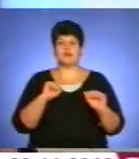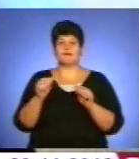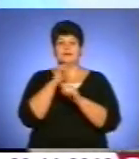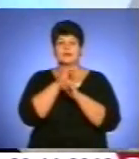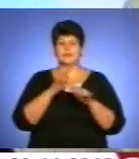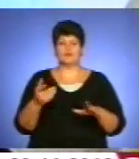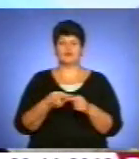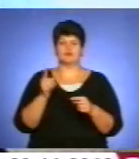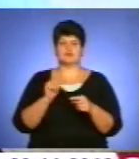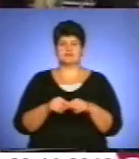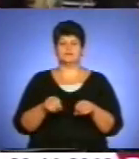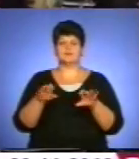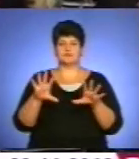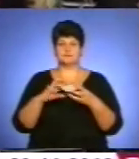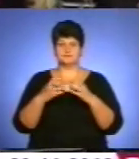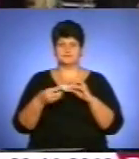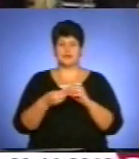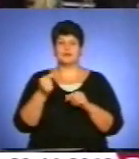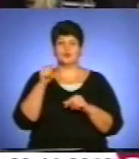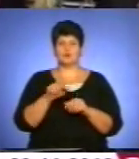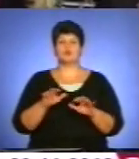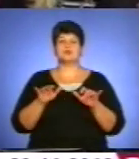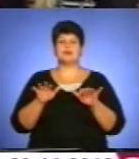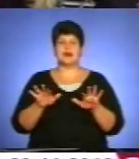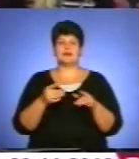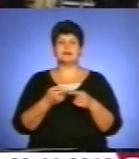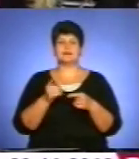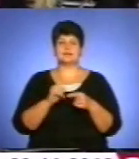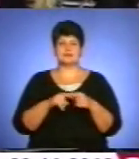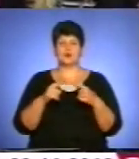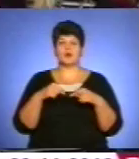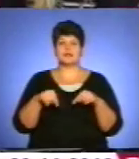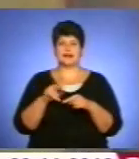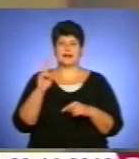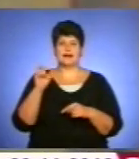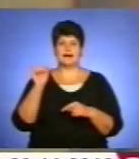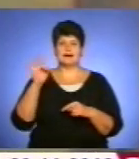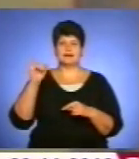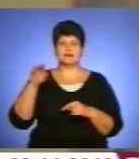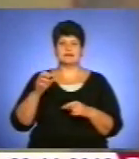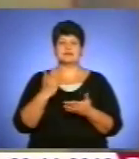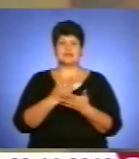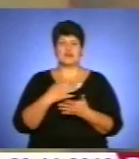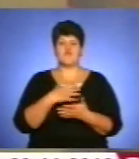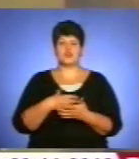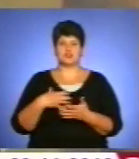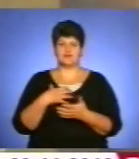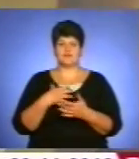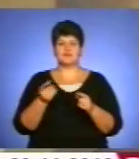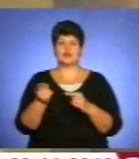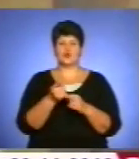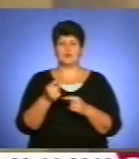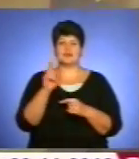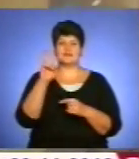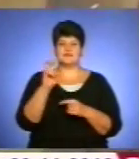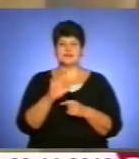впоратися із всіма цими проблемами. Тому діяльність таких організацій, як «Карітас», є важливою. У Тернополі понад 200